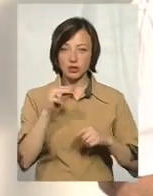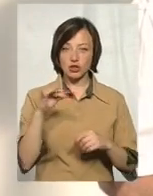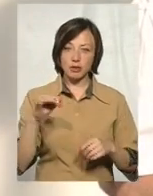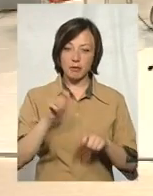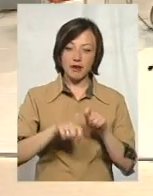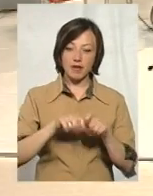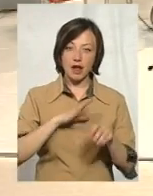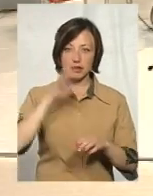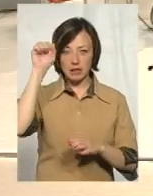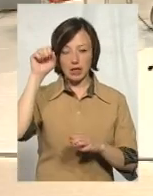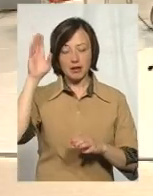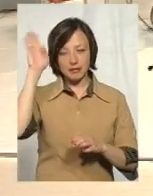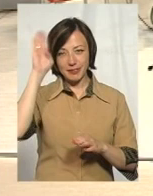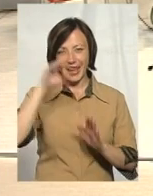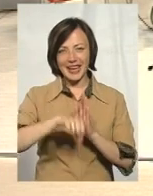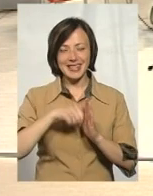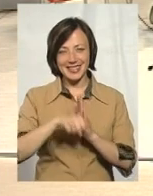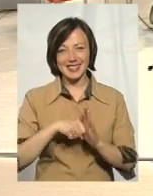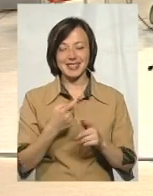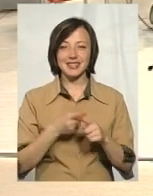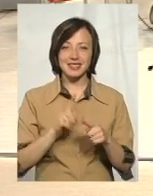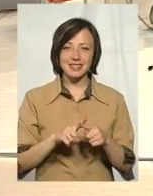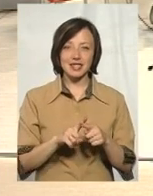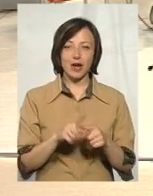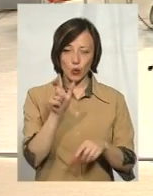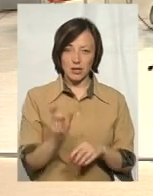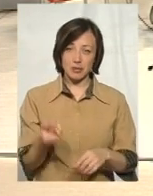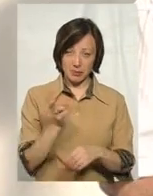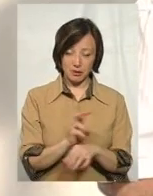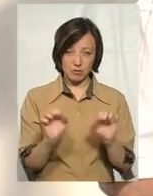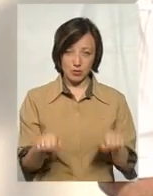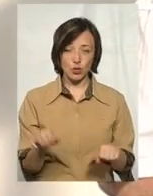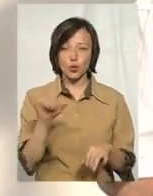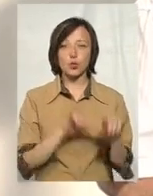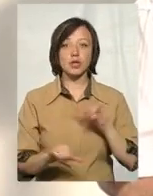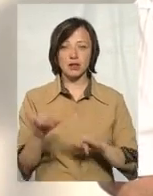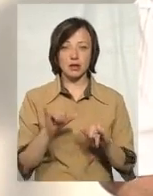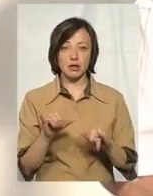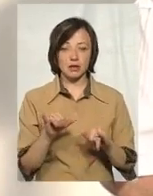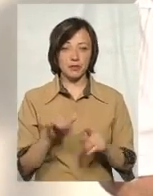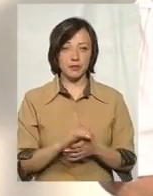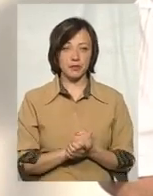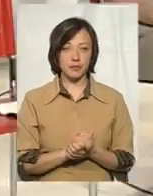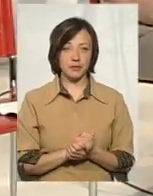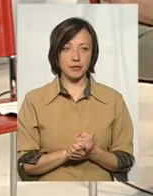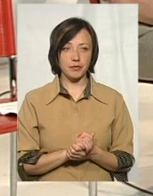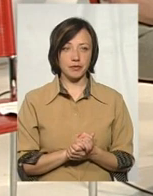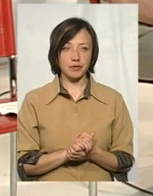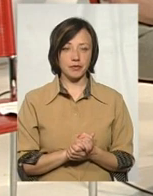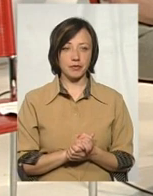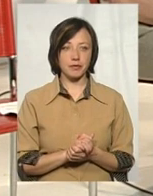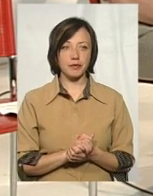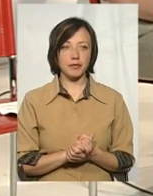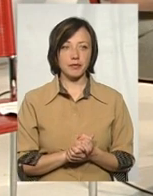та криниця? Чи є вона в тому переліку? Це людина може прийти в Городську міськраду і там